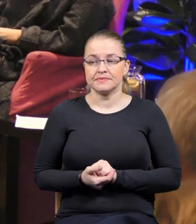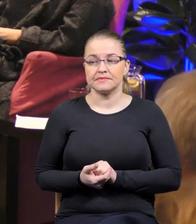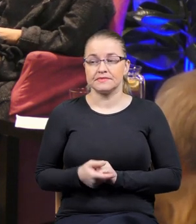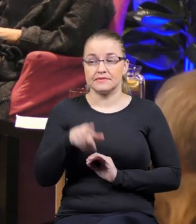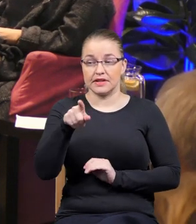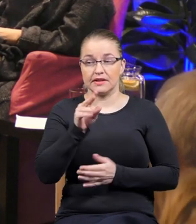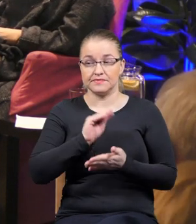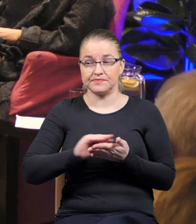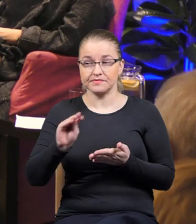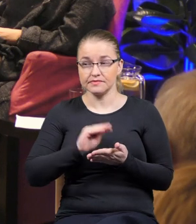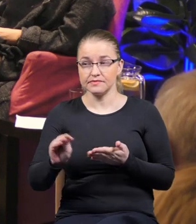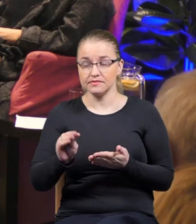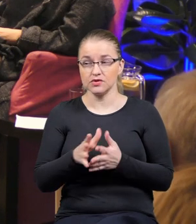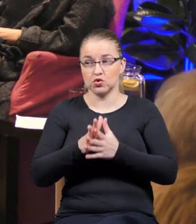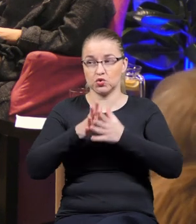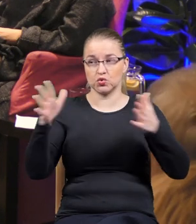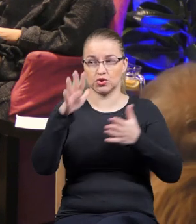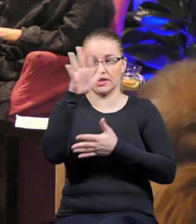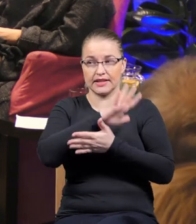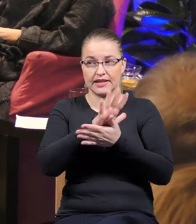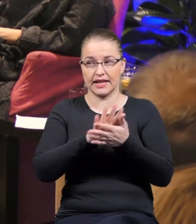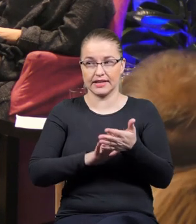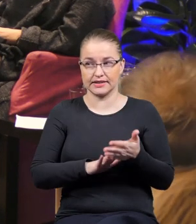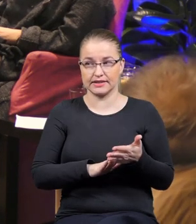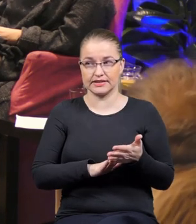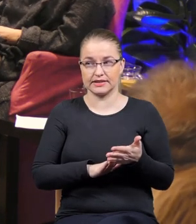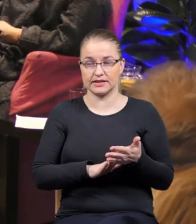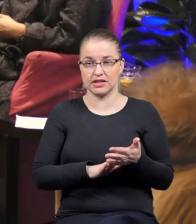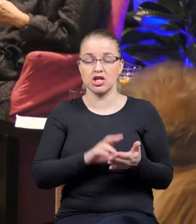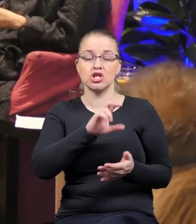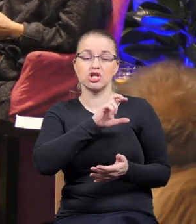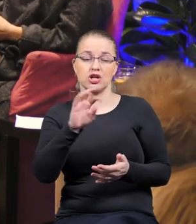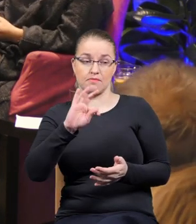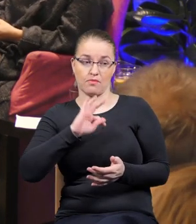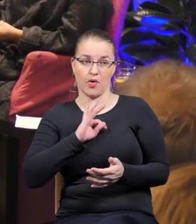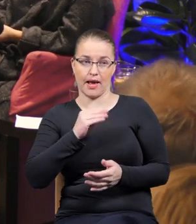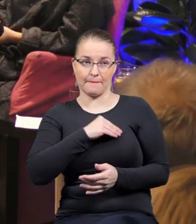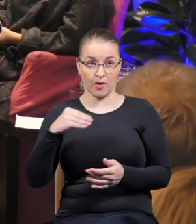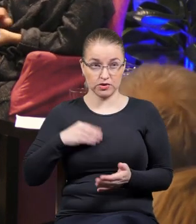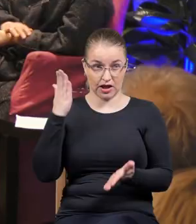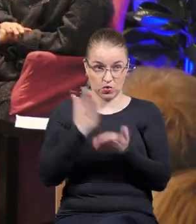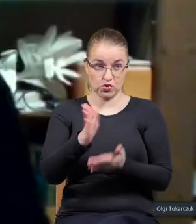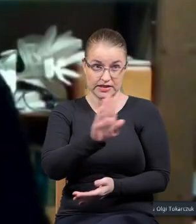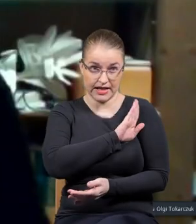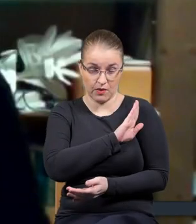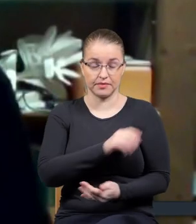Napisałeś też taki duży tekst czy moja Polska już zginęła?